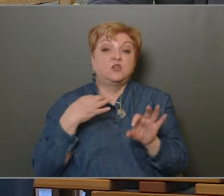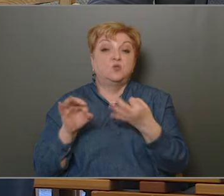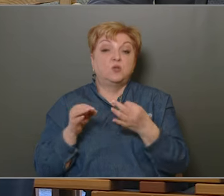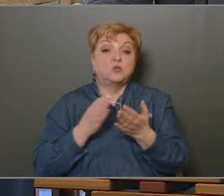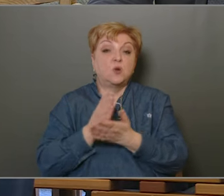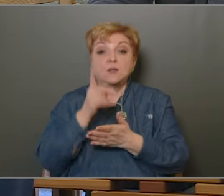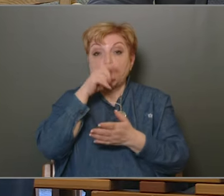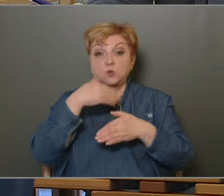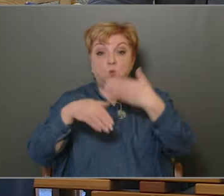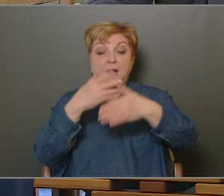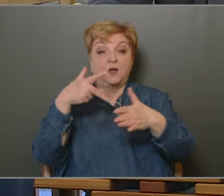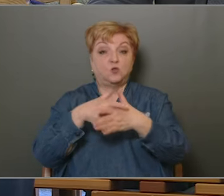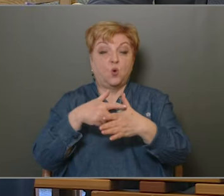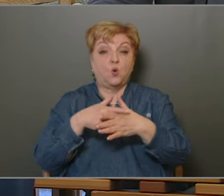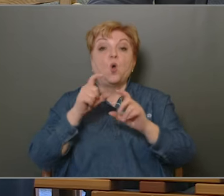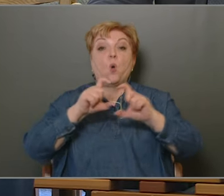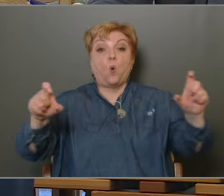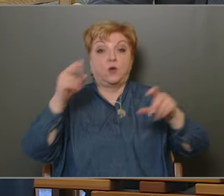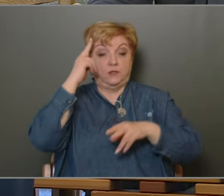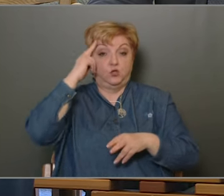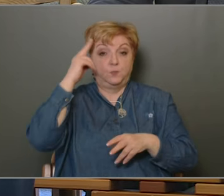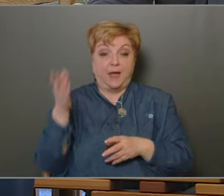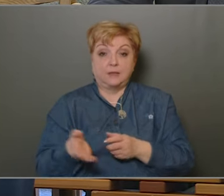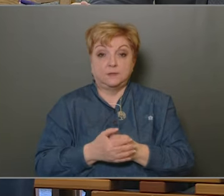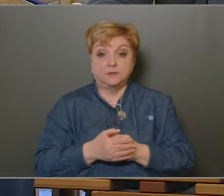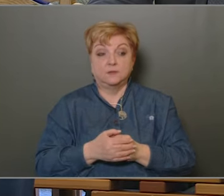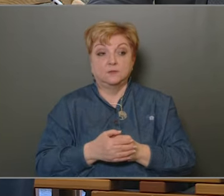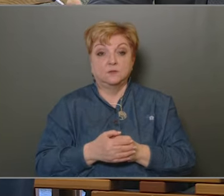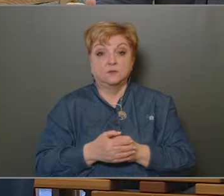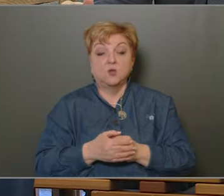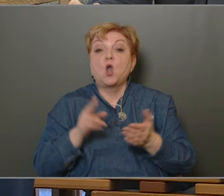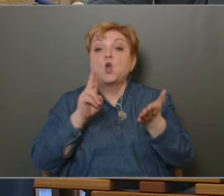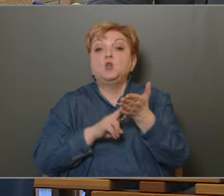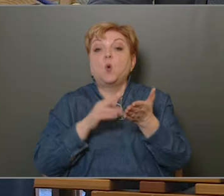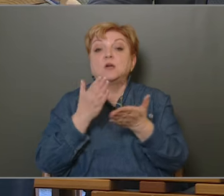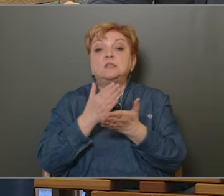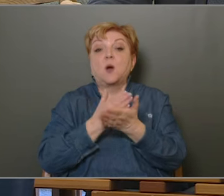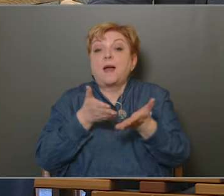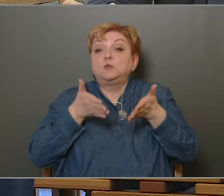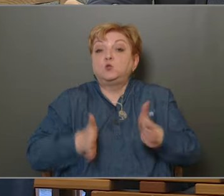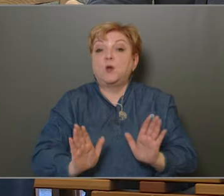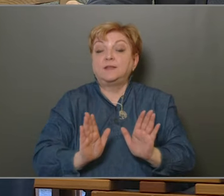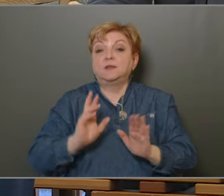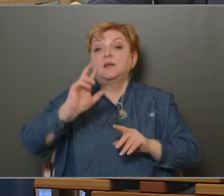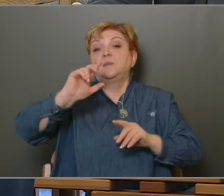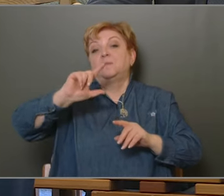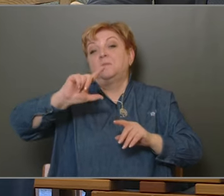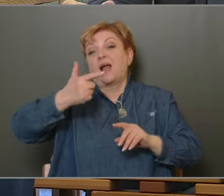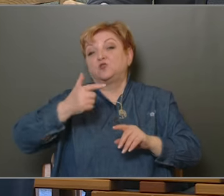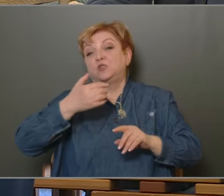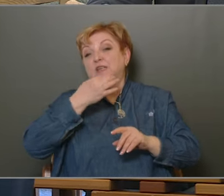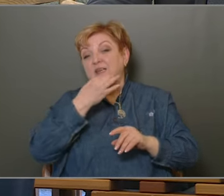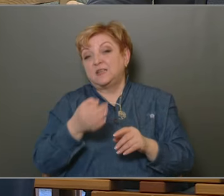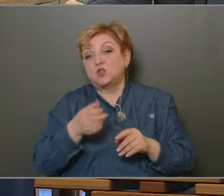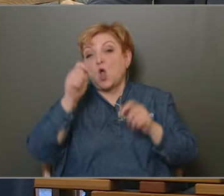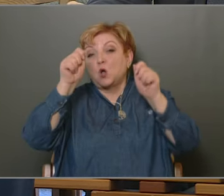mert rosszul mennek a dolgok. Az ok az ismert, hiszen egy jogszabály született erre. Más kérdés az, hogy a